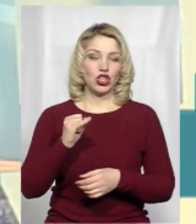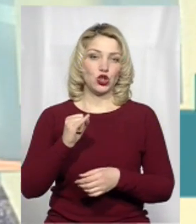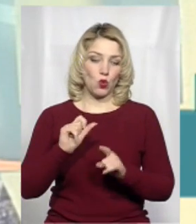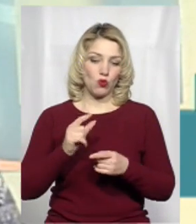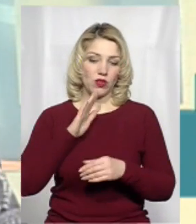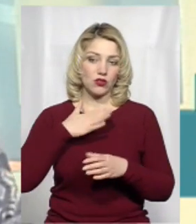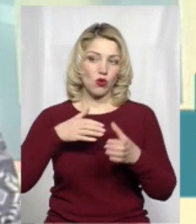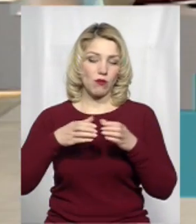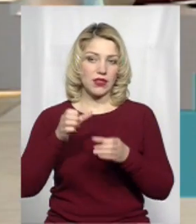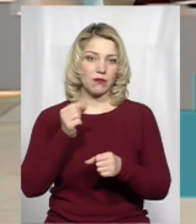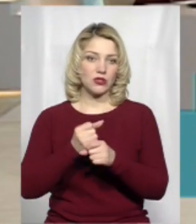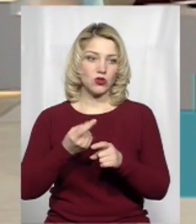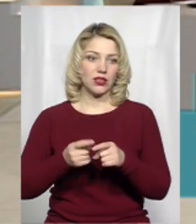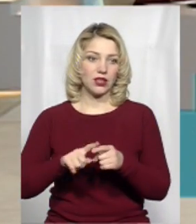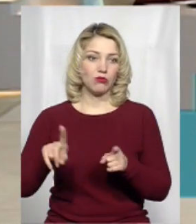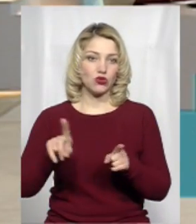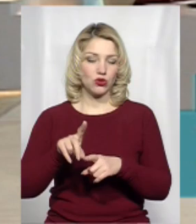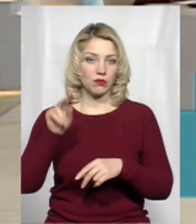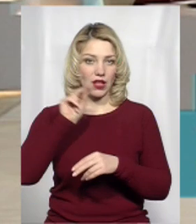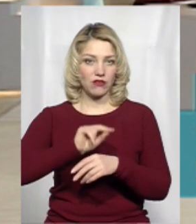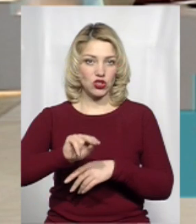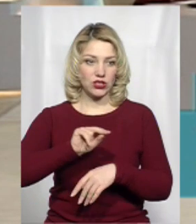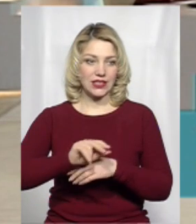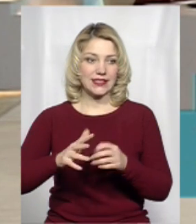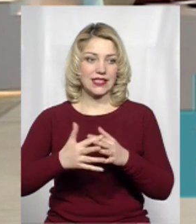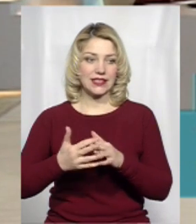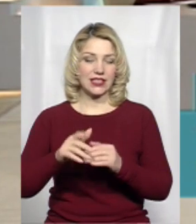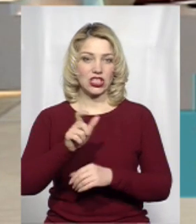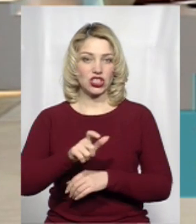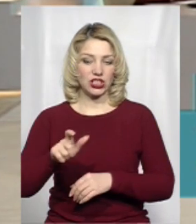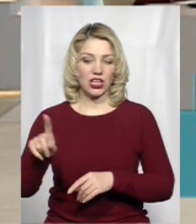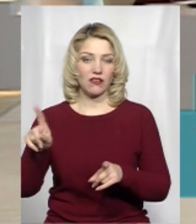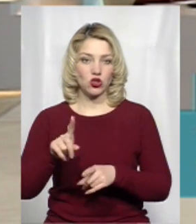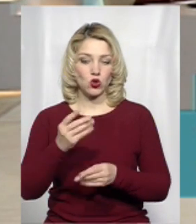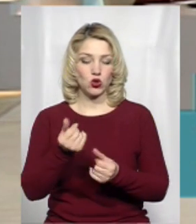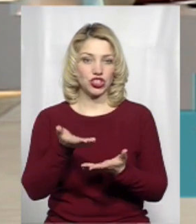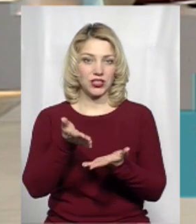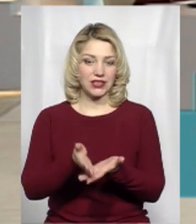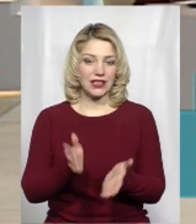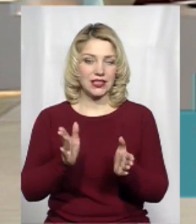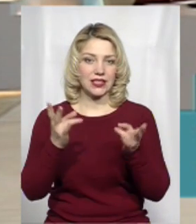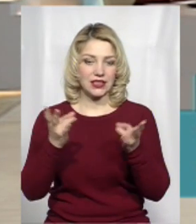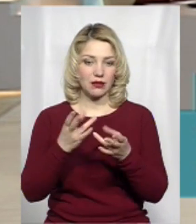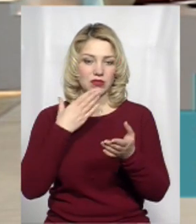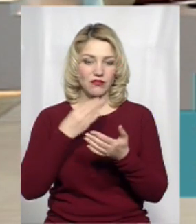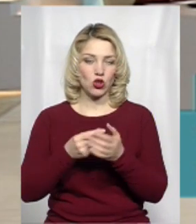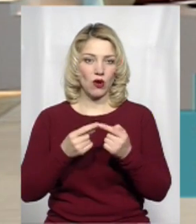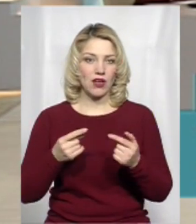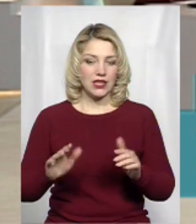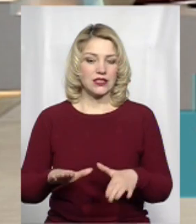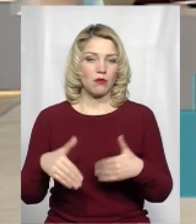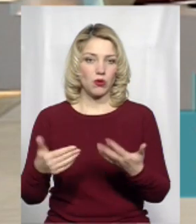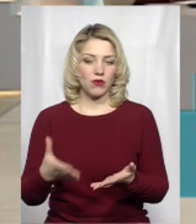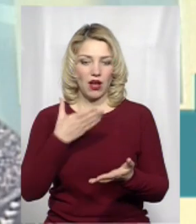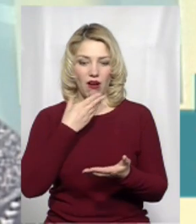наша команда, власне, працює над тим, щоби навчити сільських жителів, що гроші є. Тільки треба гарно цей товар запакувати, гарно його